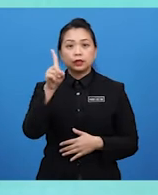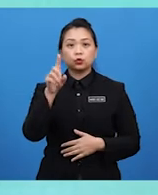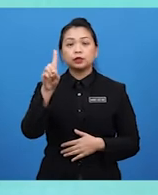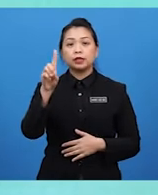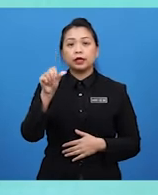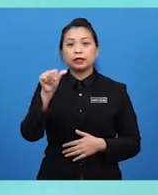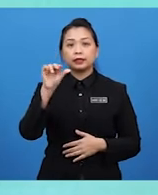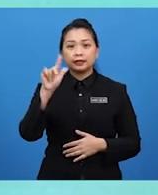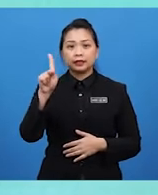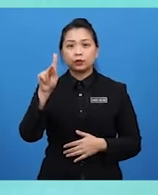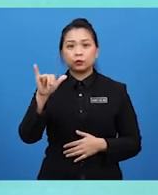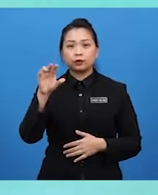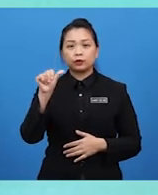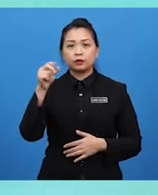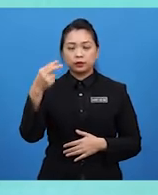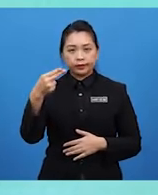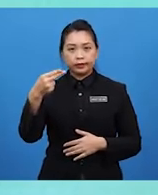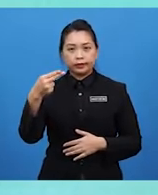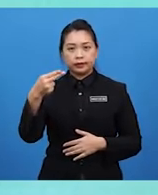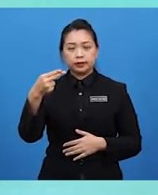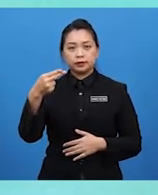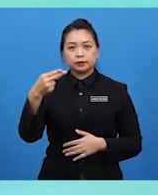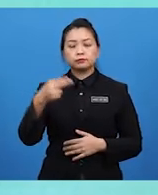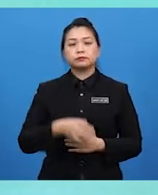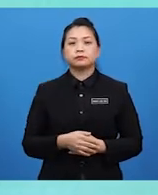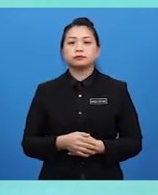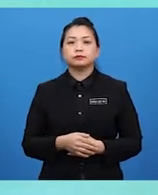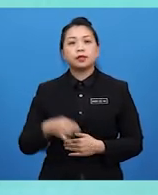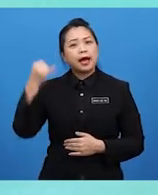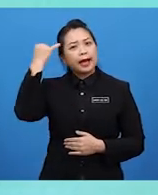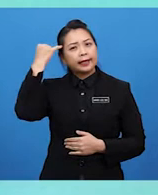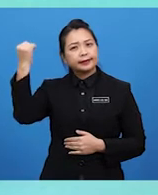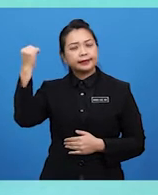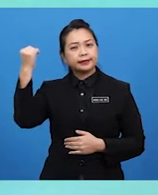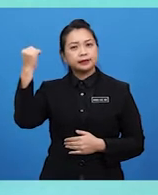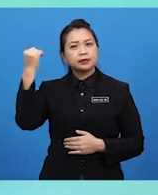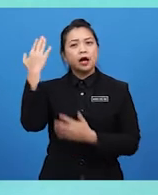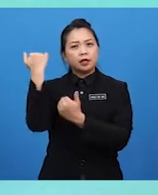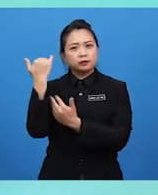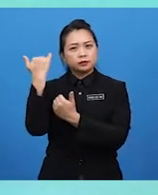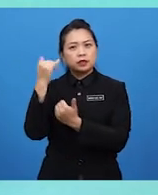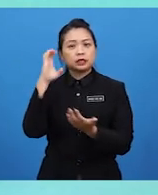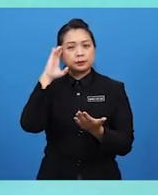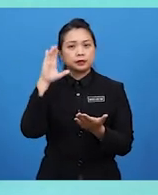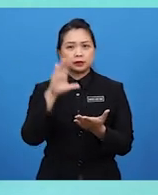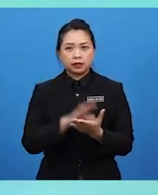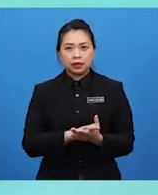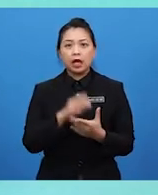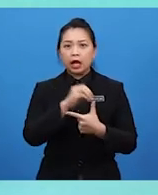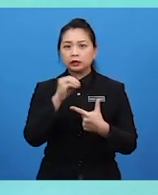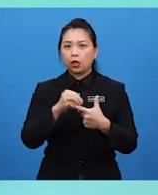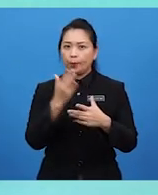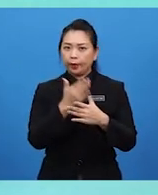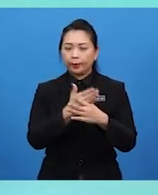sesuatu da'yah. Da'yah ini biasa lebih baik kepada negatif. Betul, ya? Idea, hasrat, kepercayaan